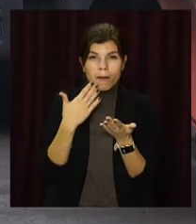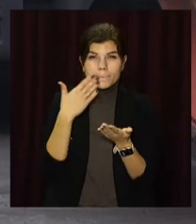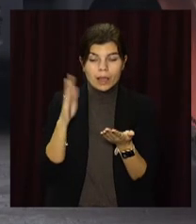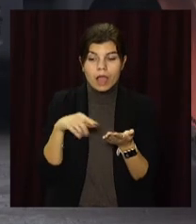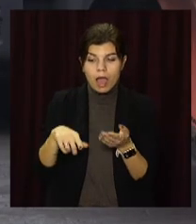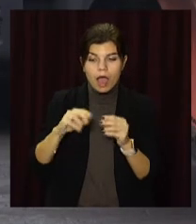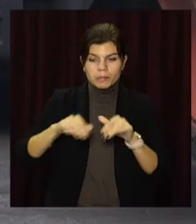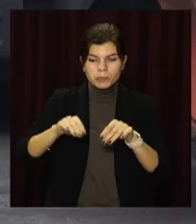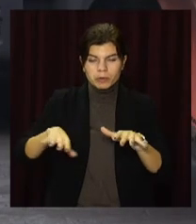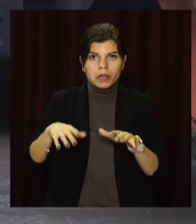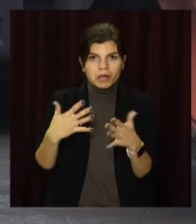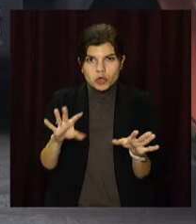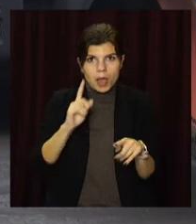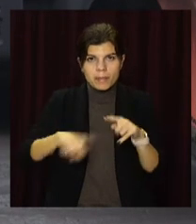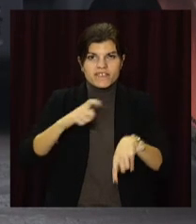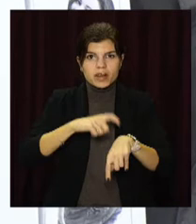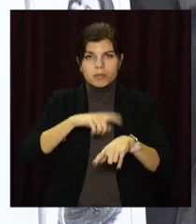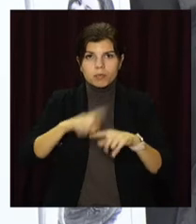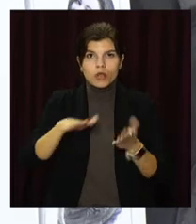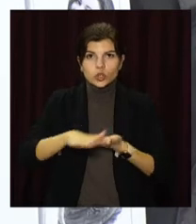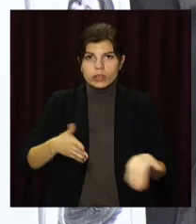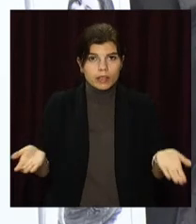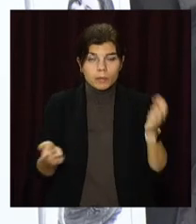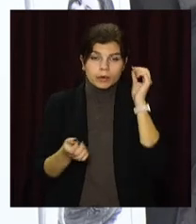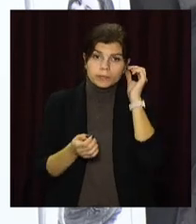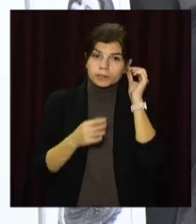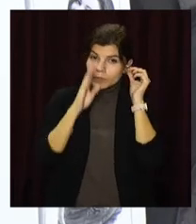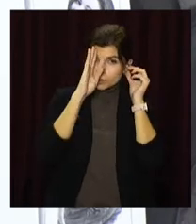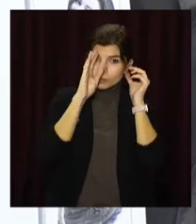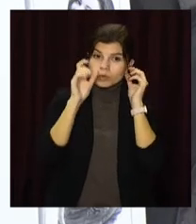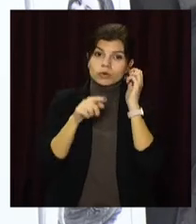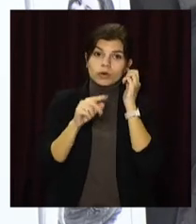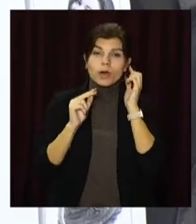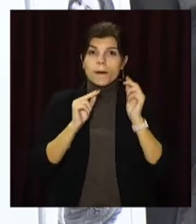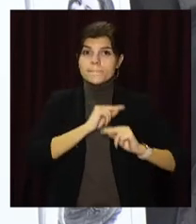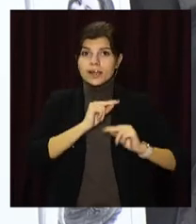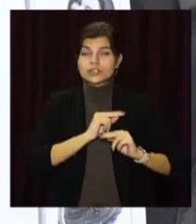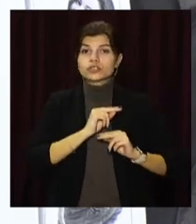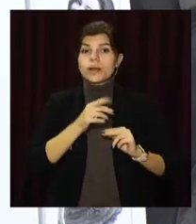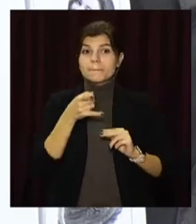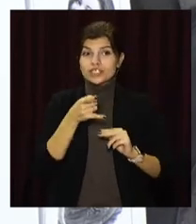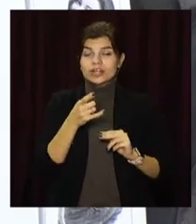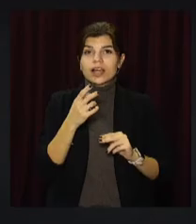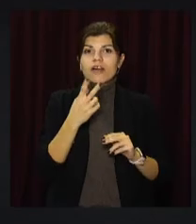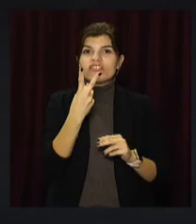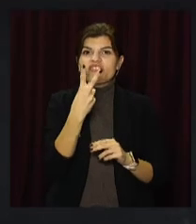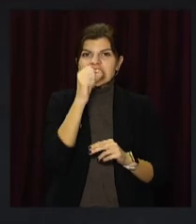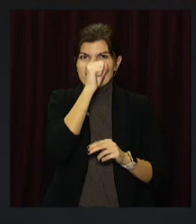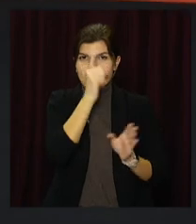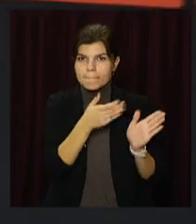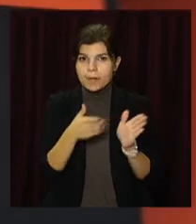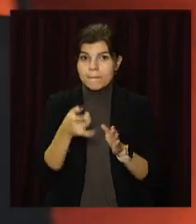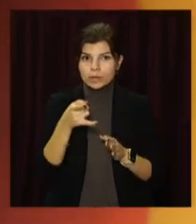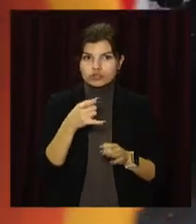надійність техніки відповідальний водій Олексій. Чоловік на цій машині відпрацював дві зими. Каже, жодного разу не підводила. Автівка